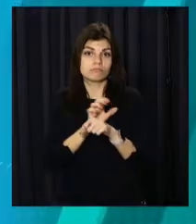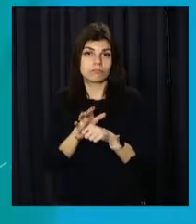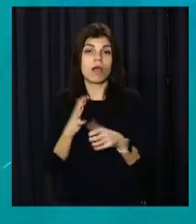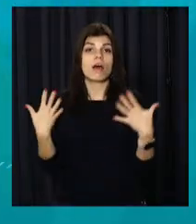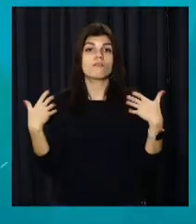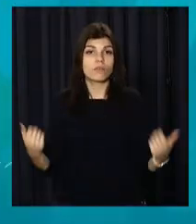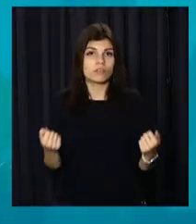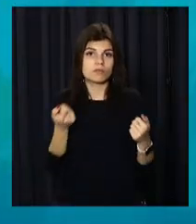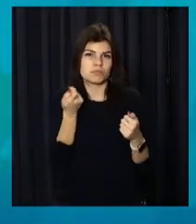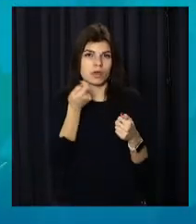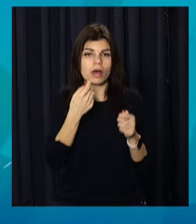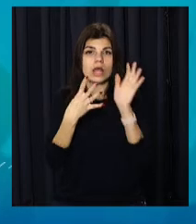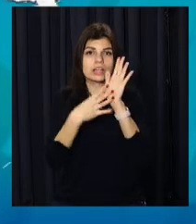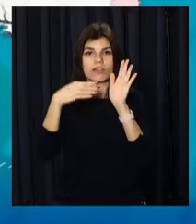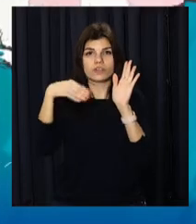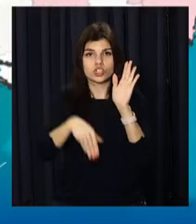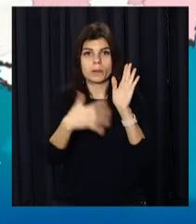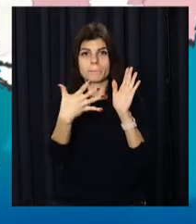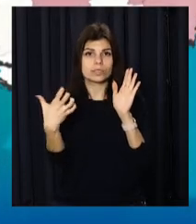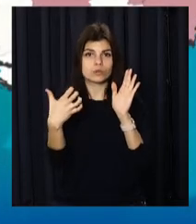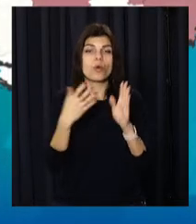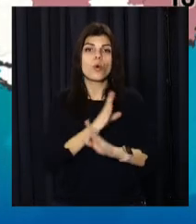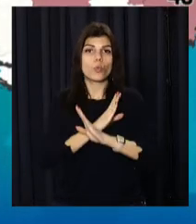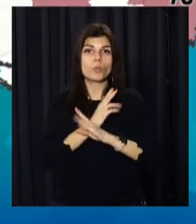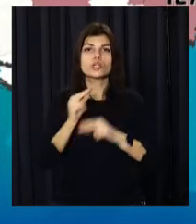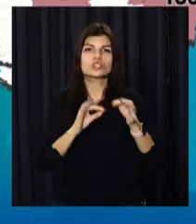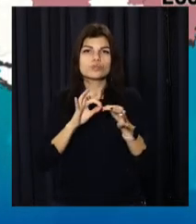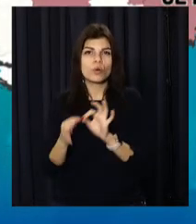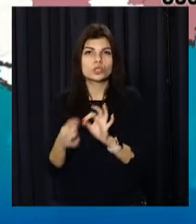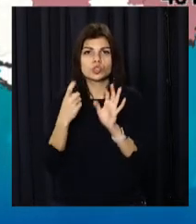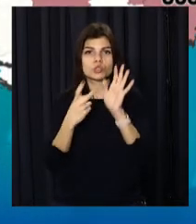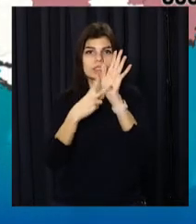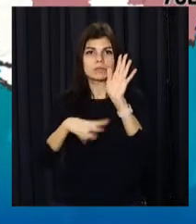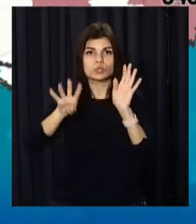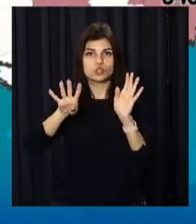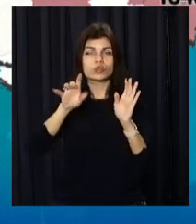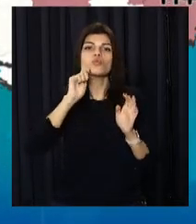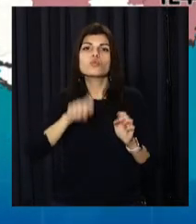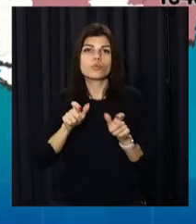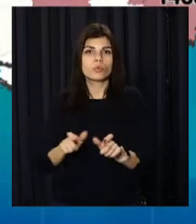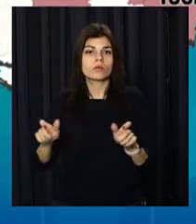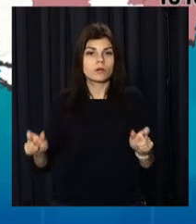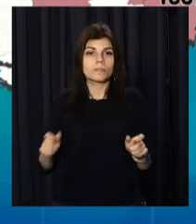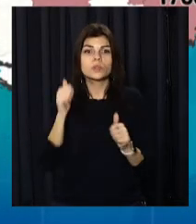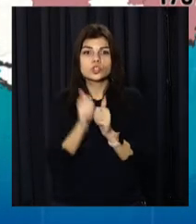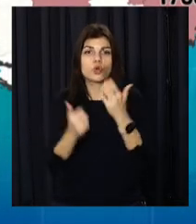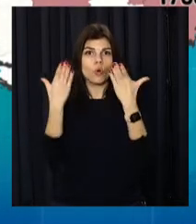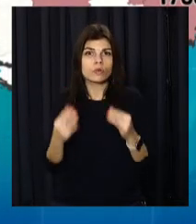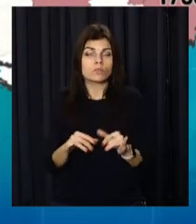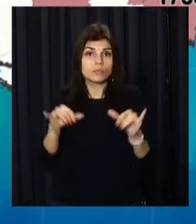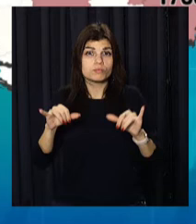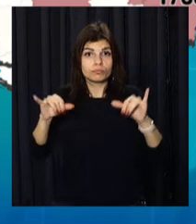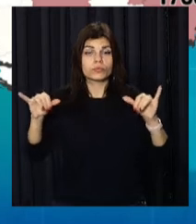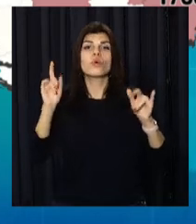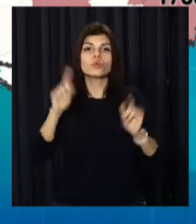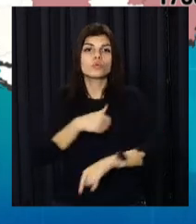одужали вчетверо менше – 9,5 тисяч. Померли через ускладнення 174 українця. Щодня зростає також